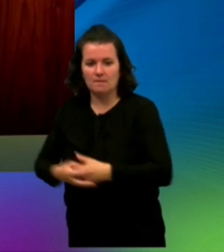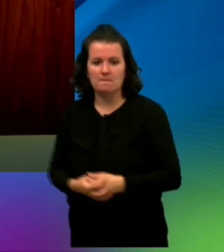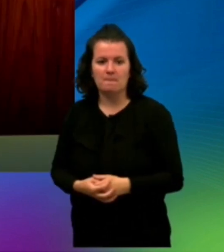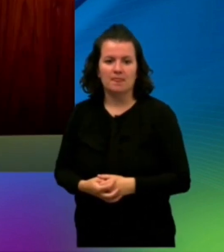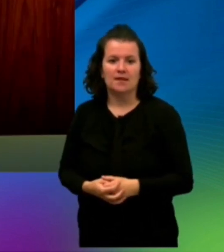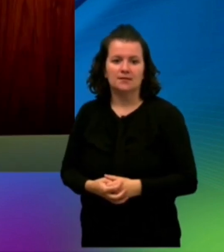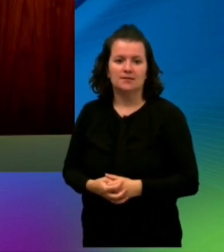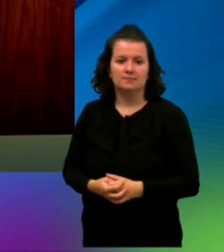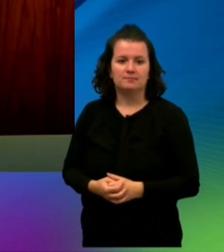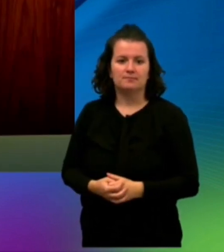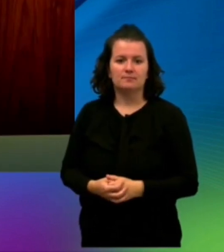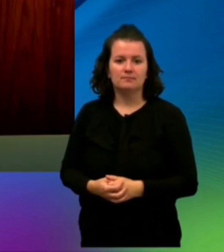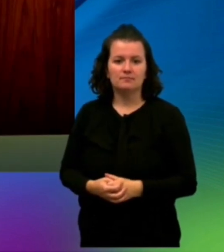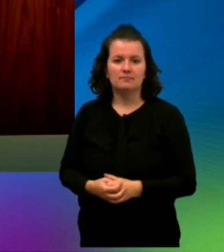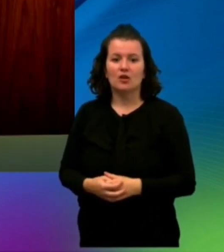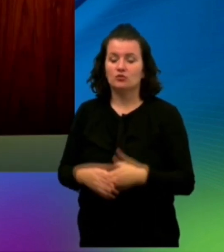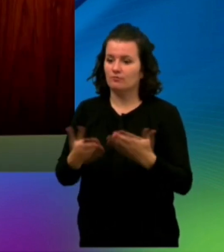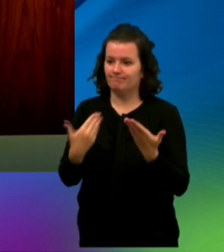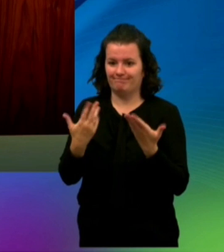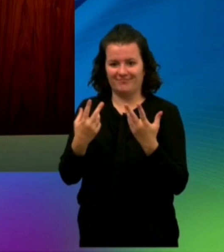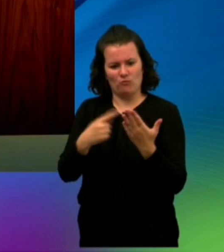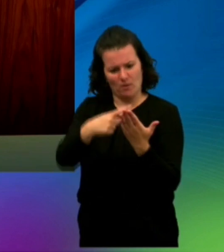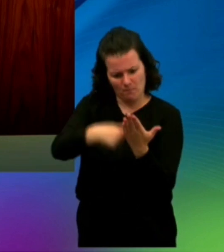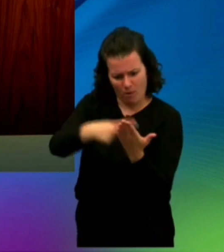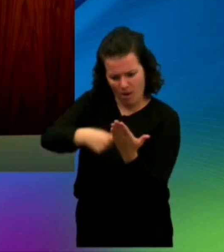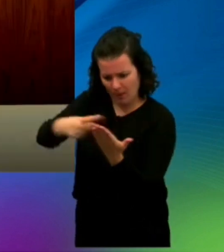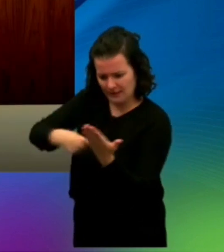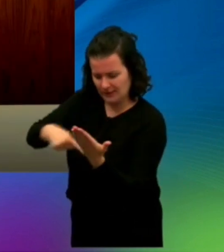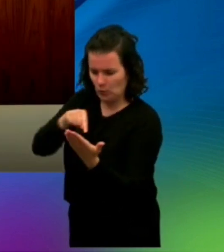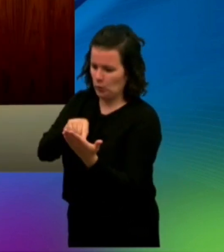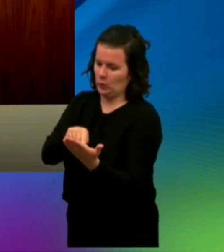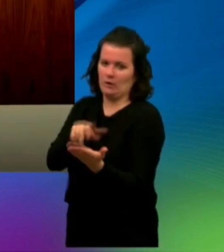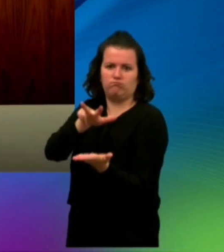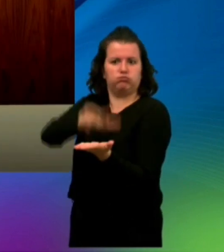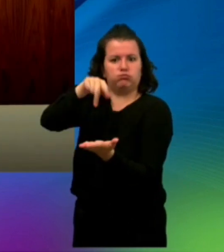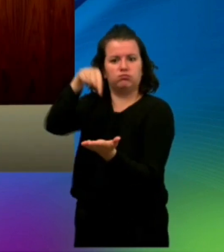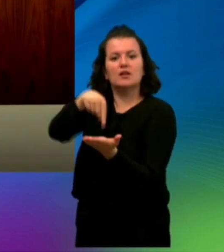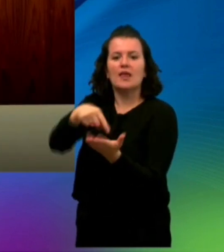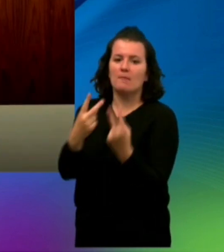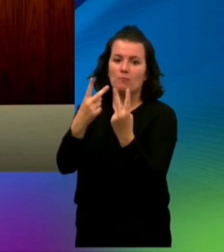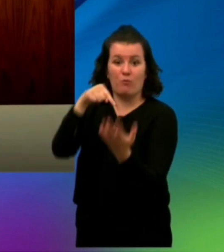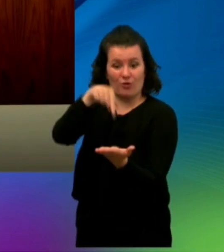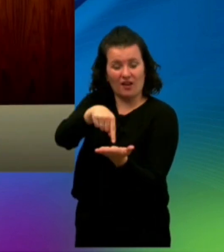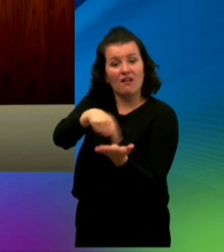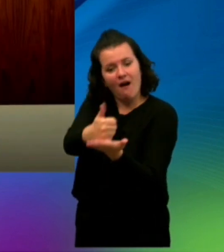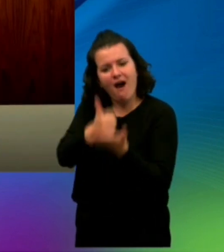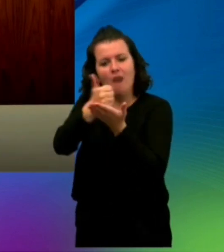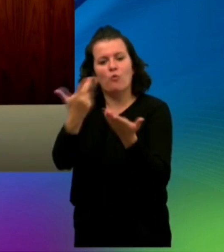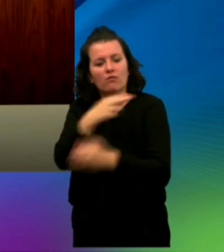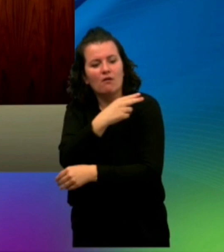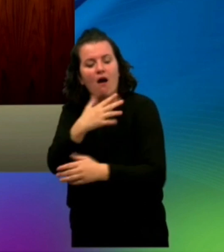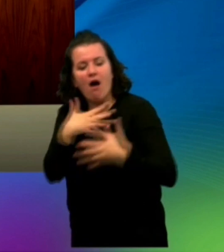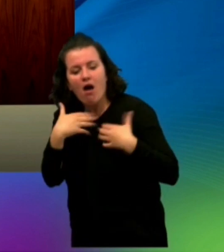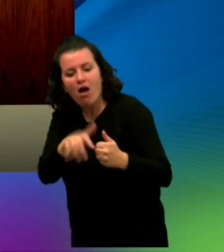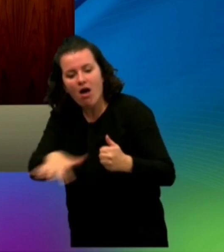بلادنا المتمثل في تعميم التغذية الصحية على جميع مغاربة وهو ما نجحنا